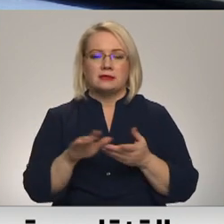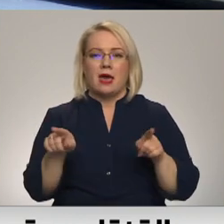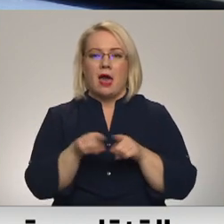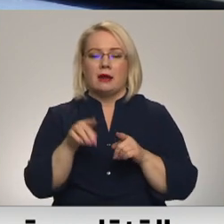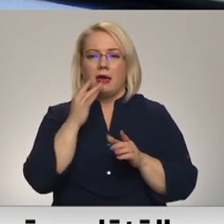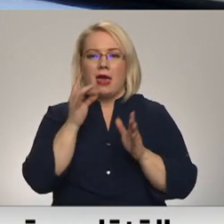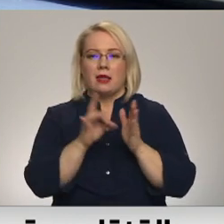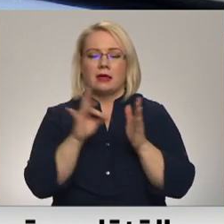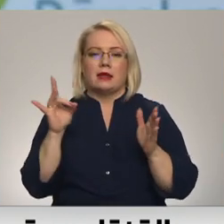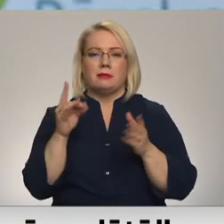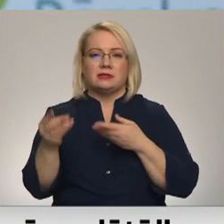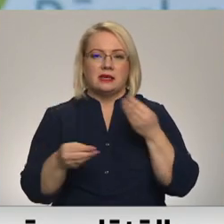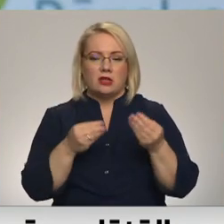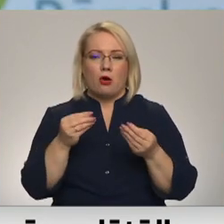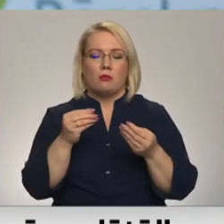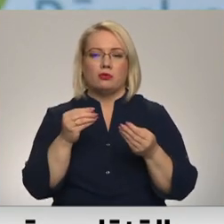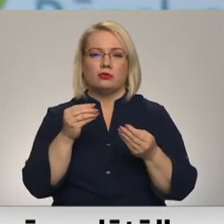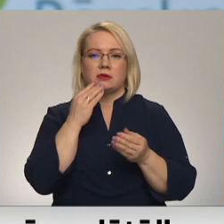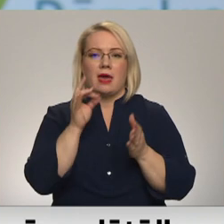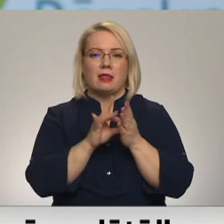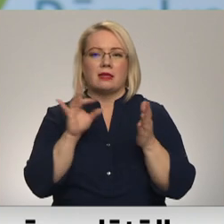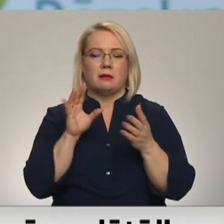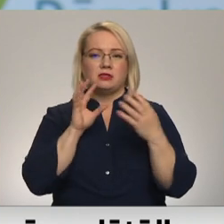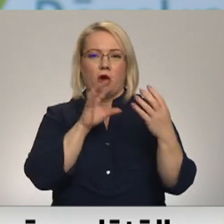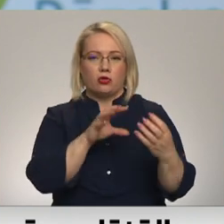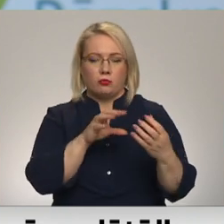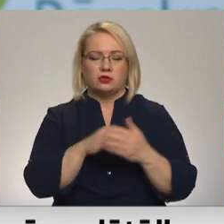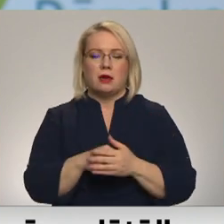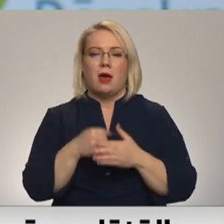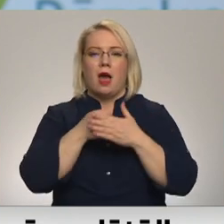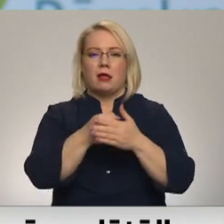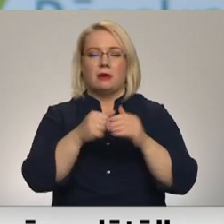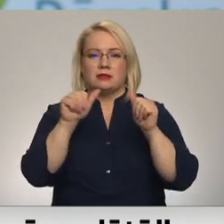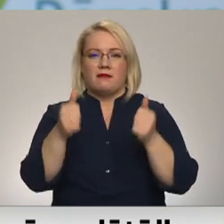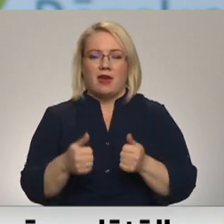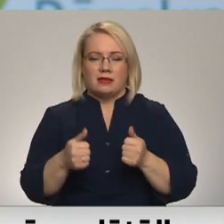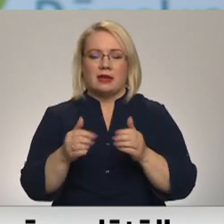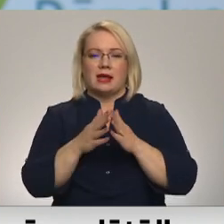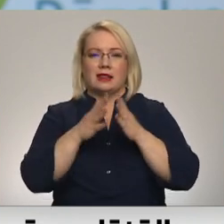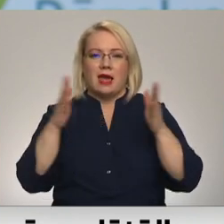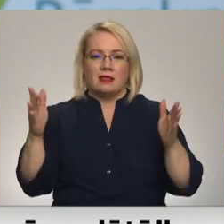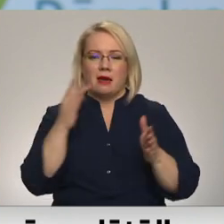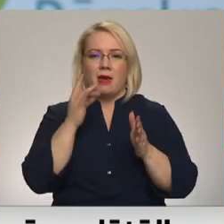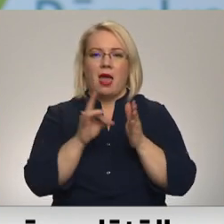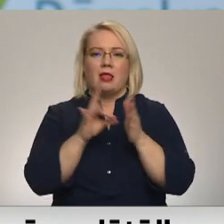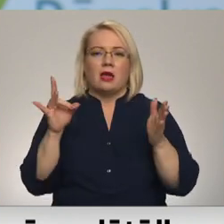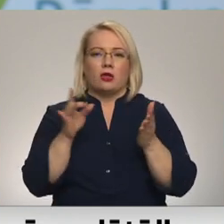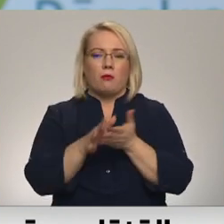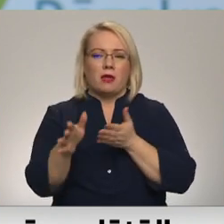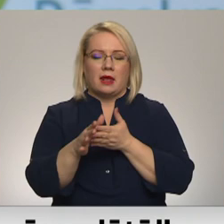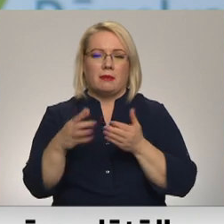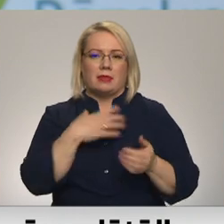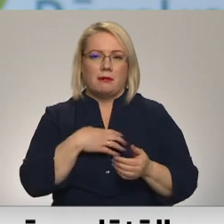izdevumus elektroautobusiem. Atbalsta mehanizma ir noteikti lieliem energopatērētājiem ir nepieciešanieji, tīpaši